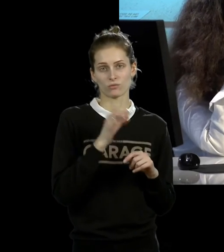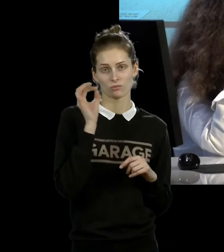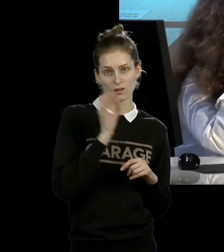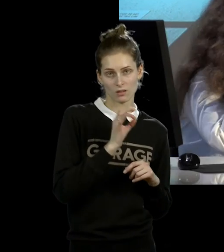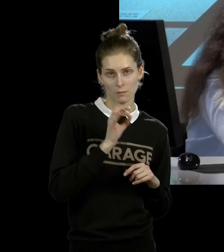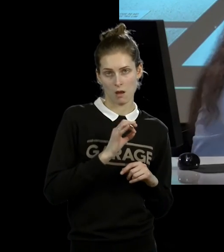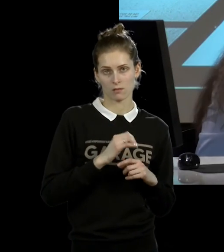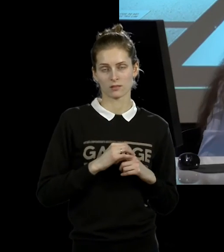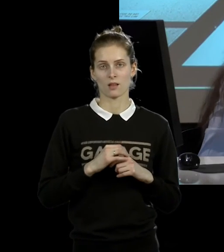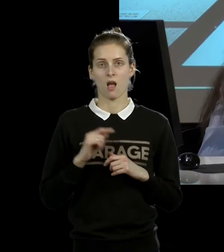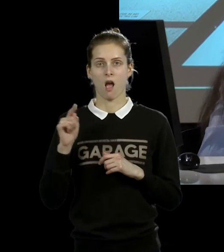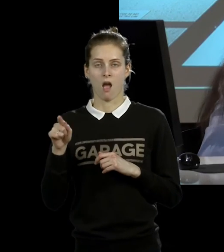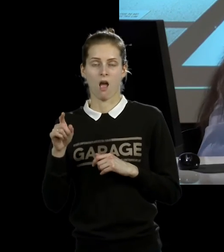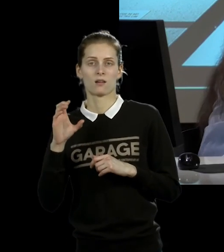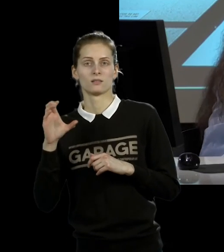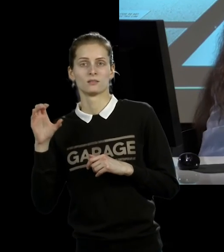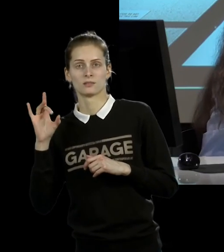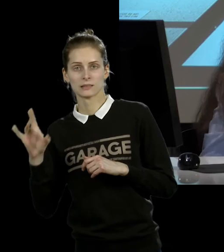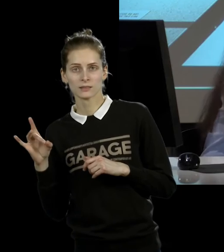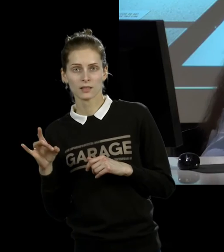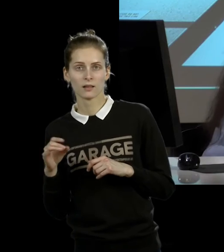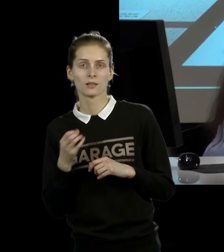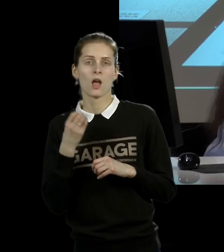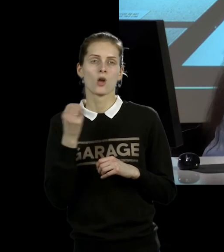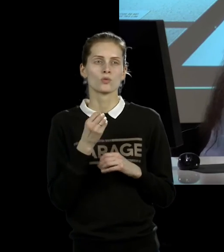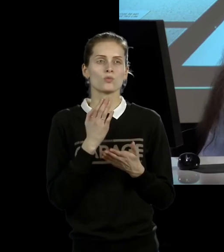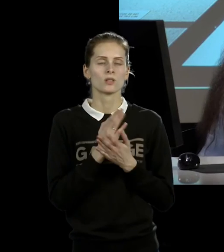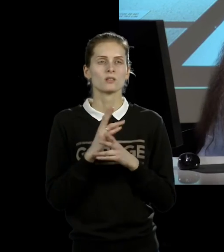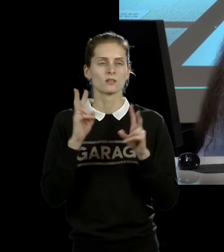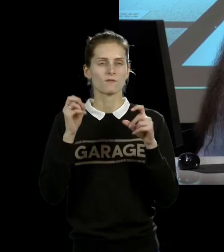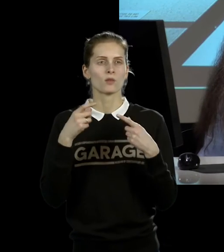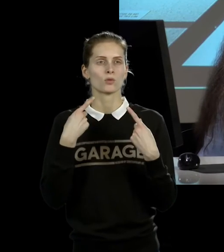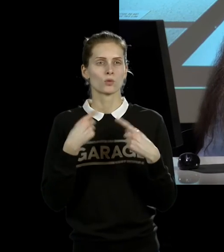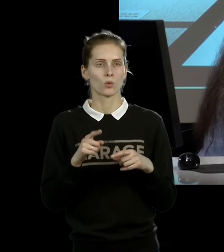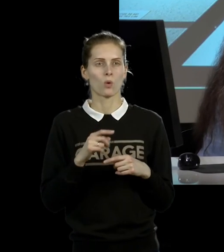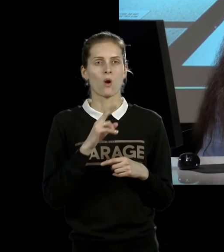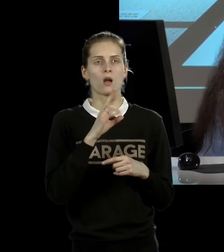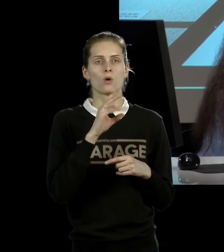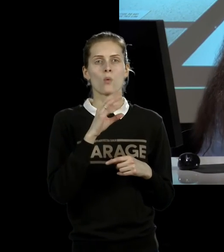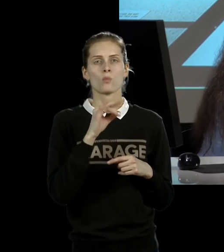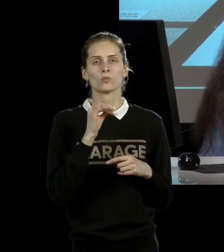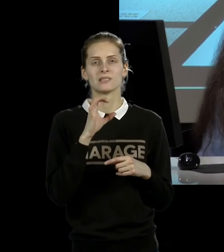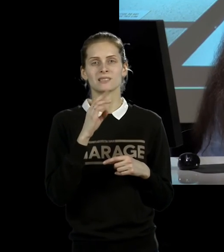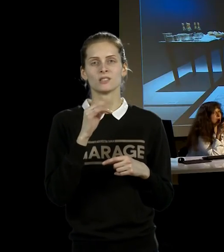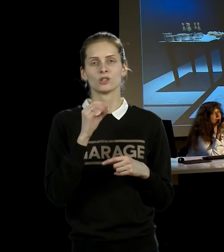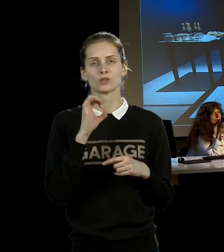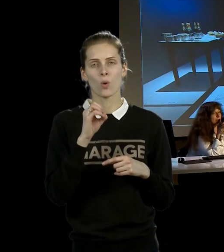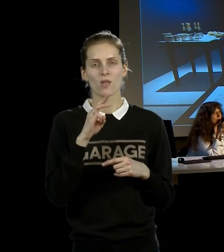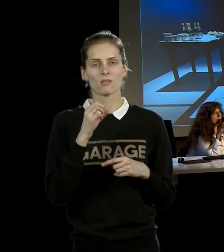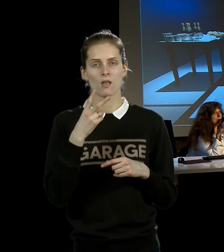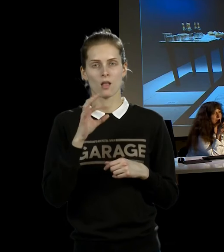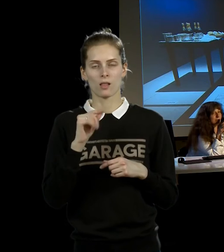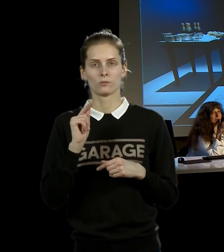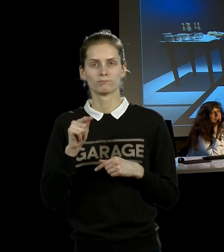иногда фигурирует как коммунистическое тело, фашистское тело. Собственно говоря, в чем они отмечали вот этот самый свой день рождения,